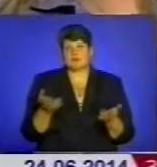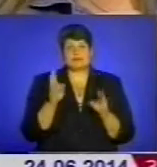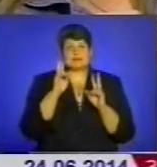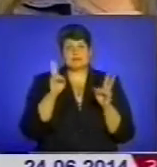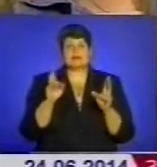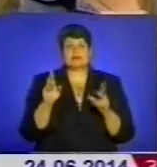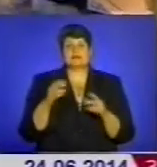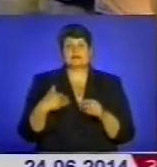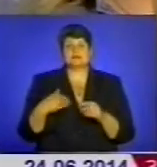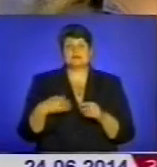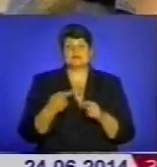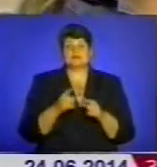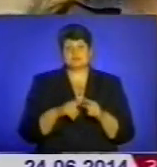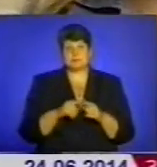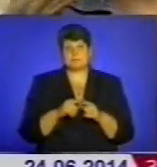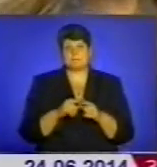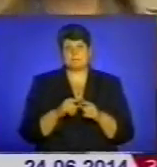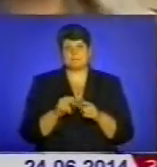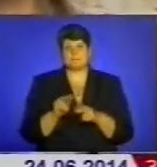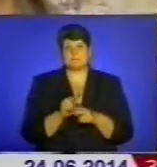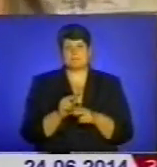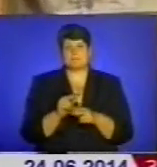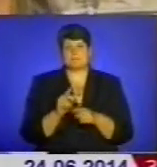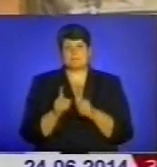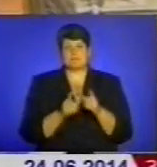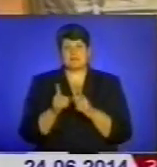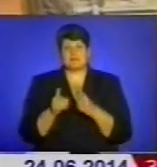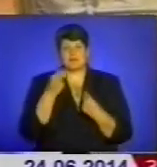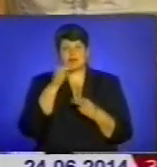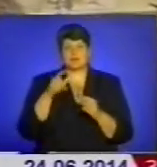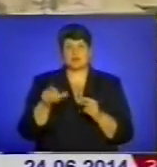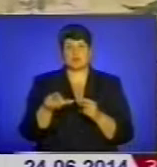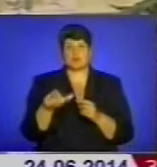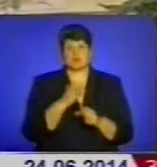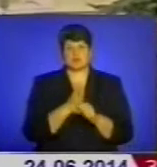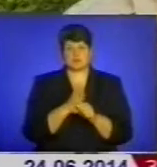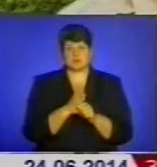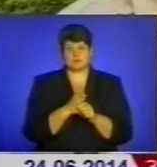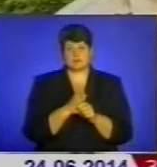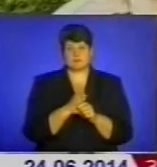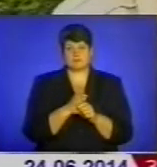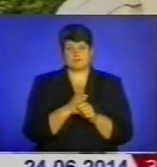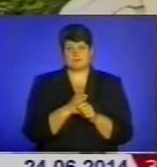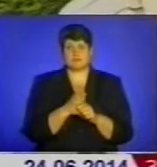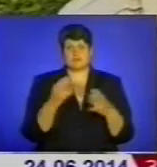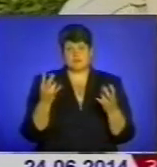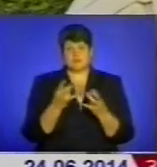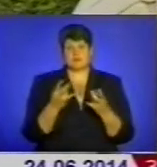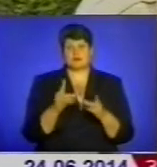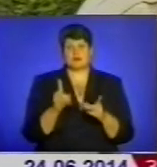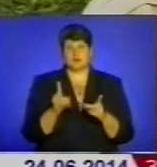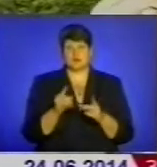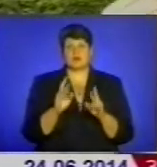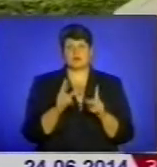це все просто на нове міняти, ліпше би дороги краще зробили. Проще непонятно на що. Треба, а що ж, а